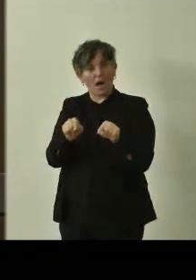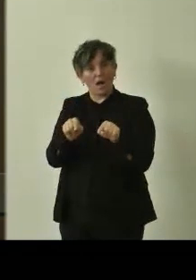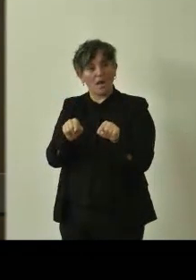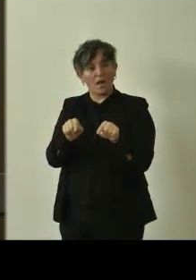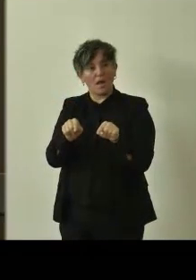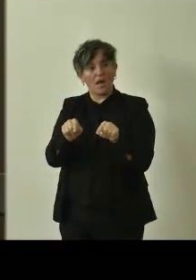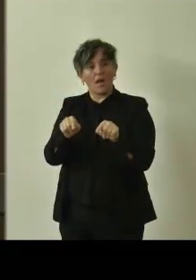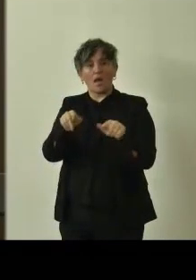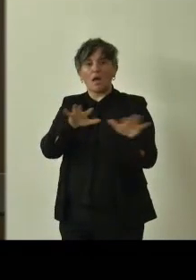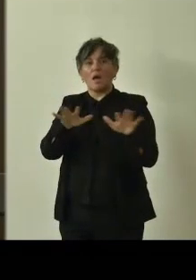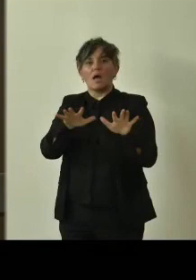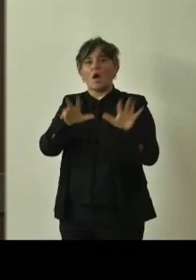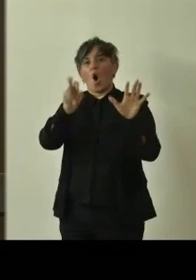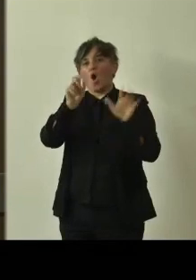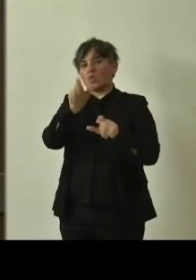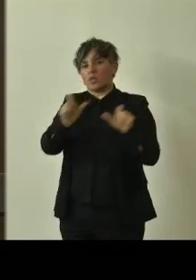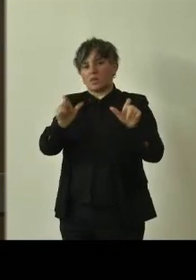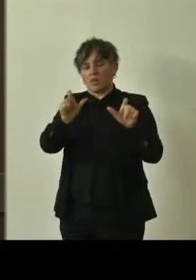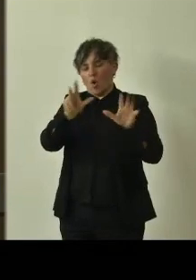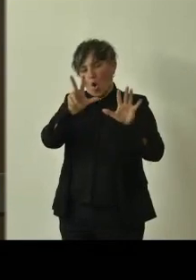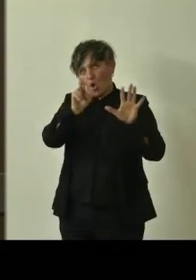sono state 80 cancellazioni.